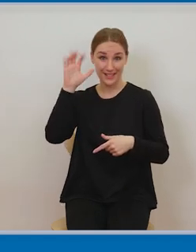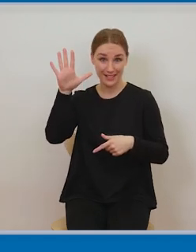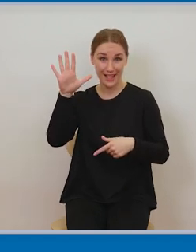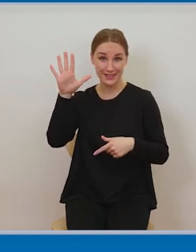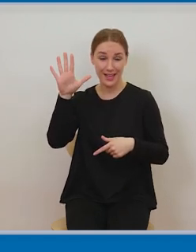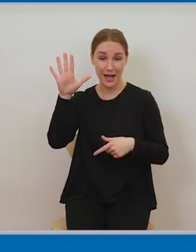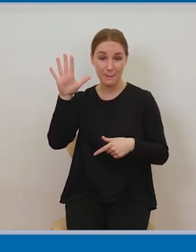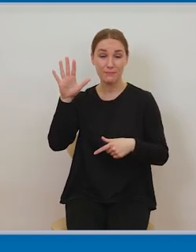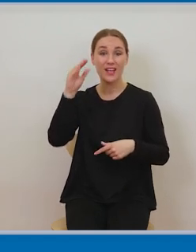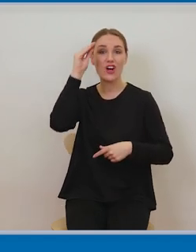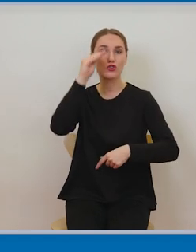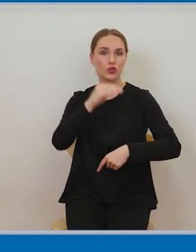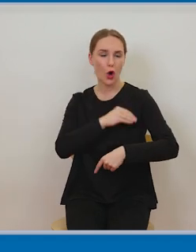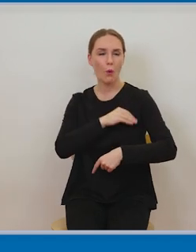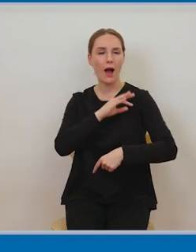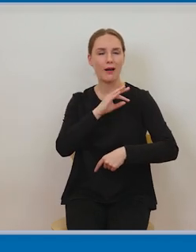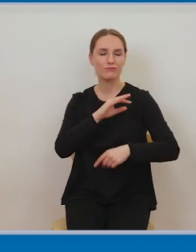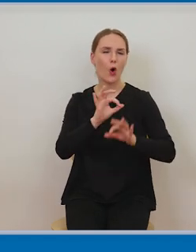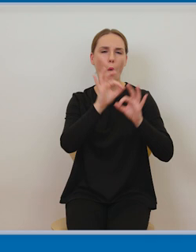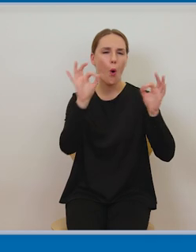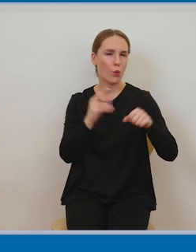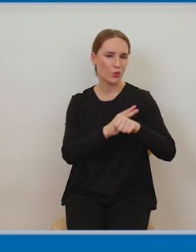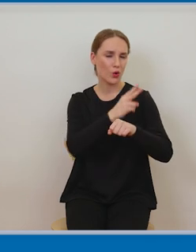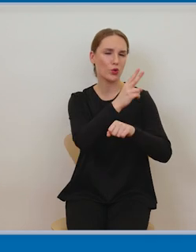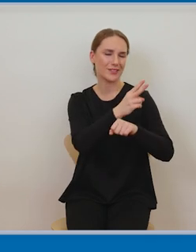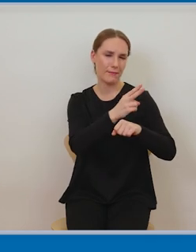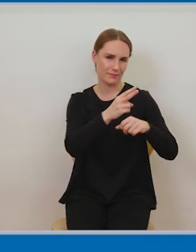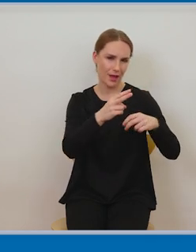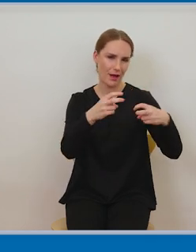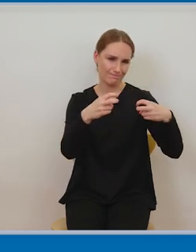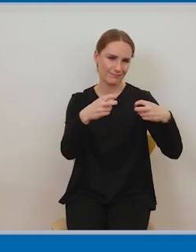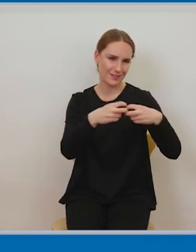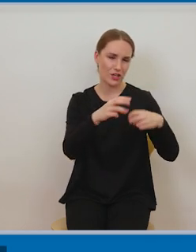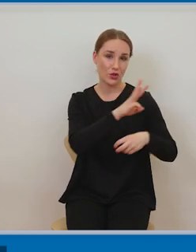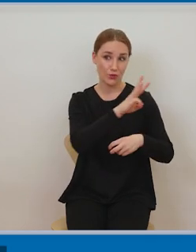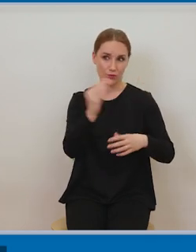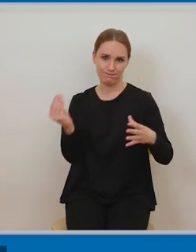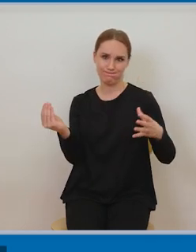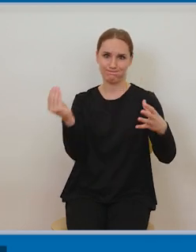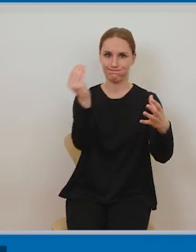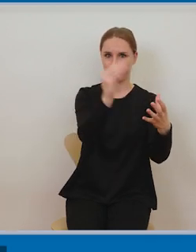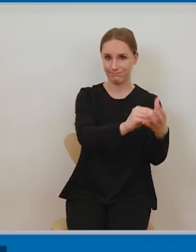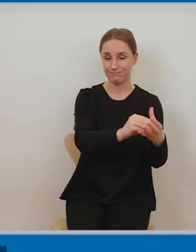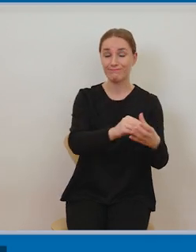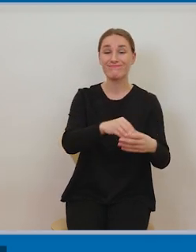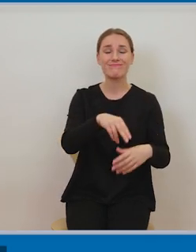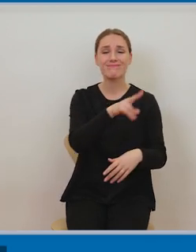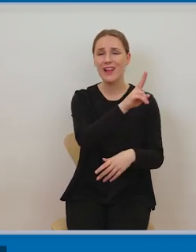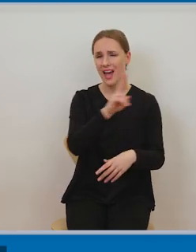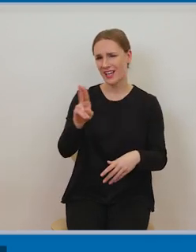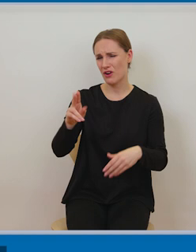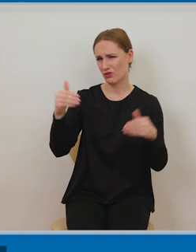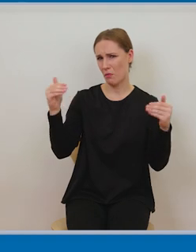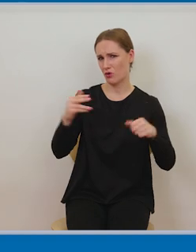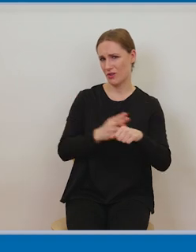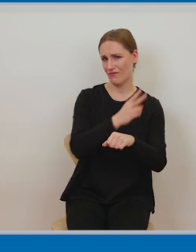stronie internetowej. Na takiej stronie, do której dostęp miał każdy użytkownik internetu. Nie tylko uczniowie, nie tylko rodzice, ale potencjalnie